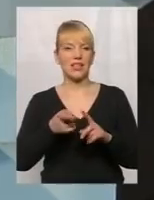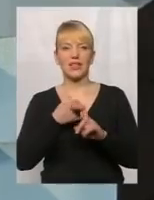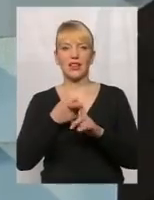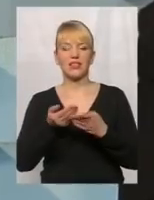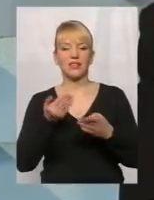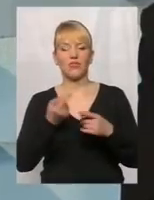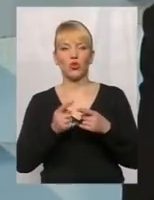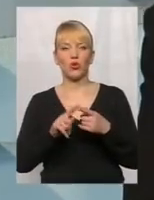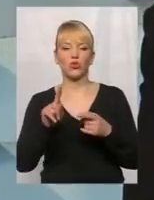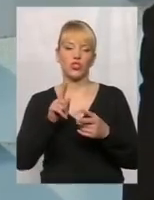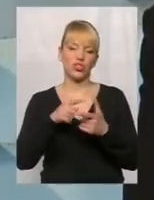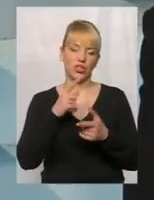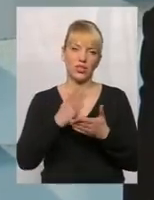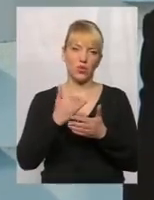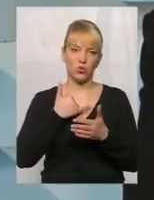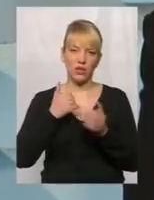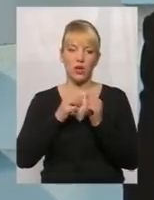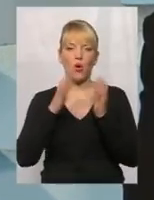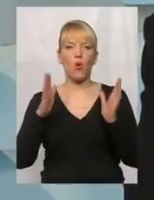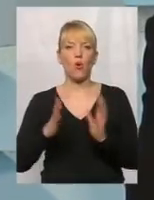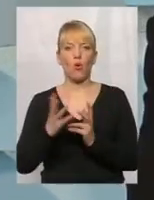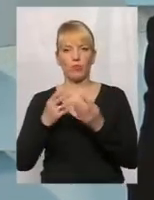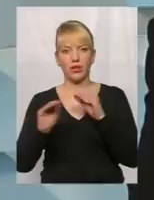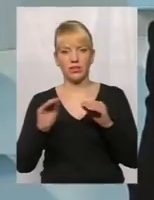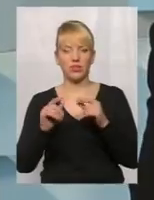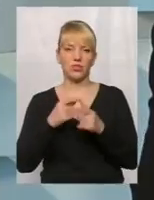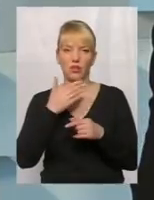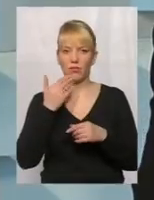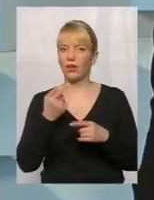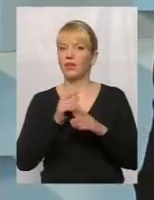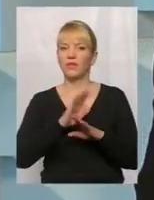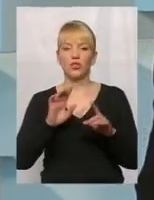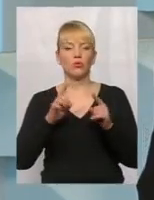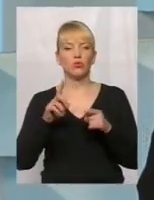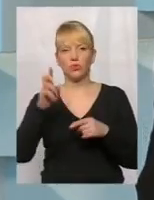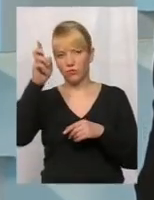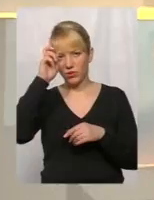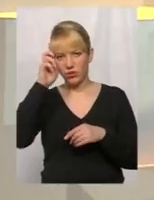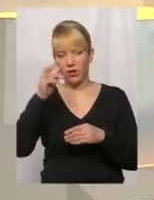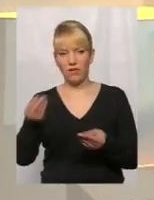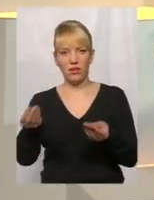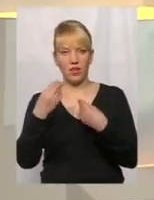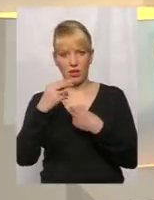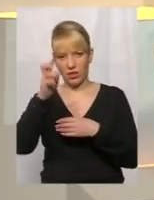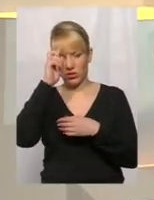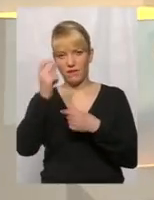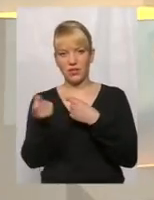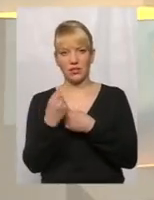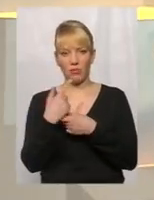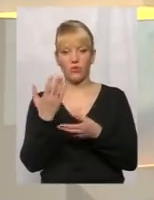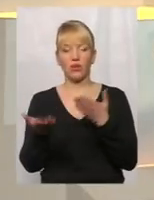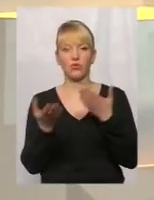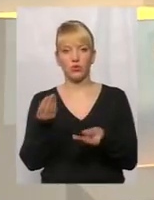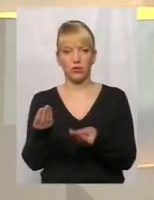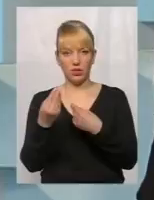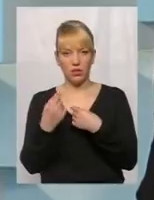немає. Тому що держава, як би сказати так по-простому, розміщує на підприємстві державне замовлення. Якщо держава розмістила на